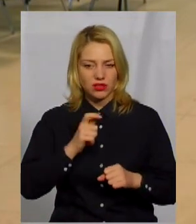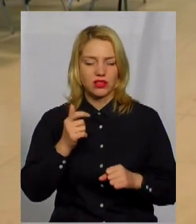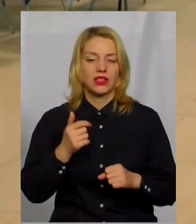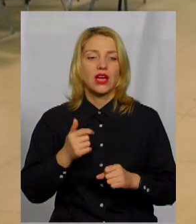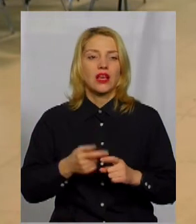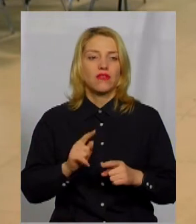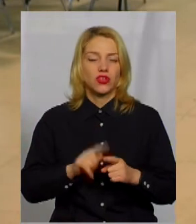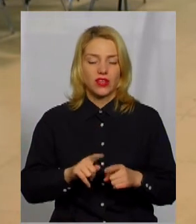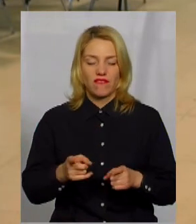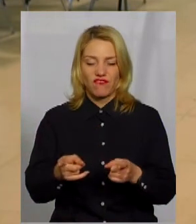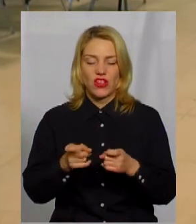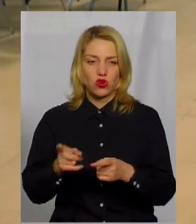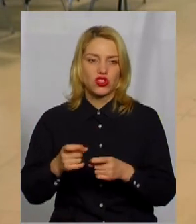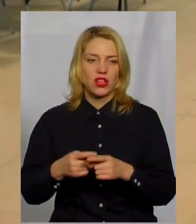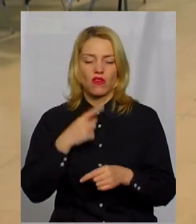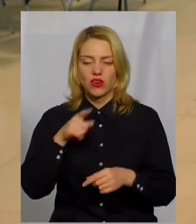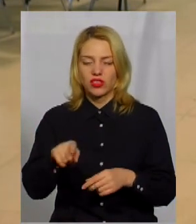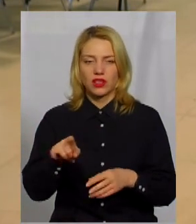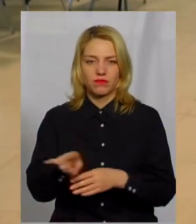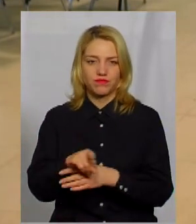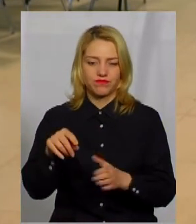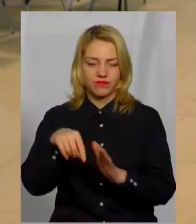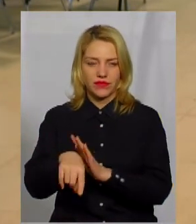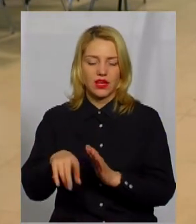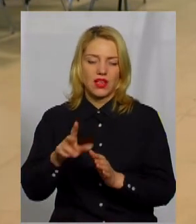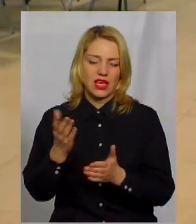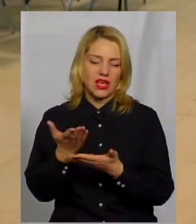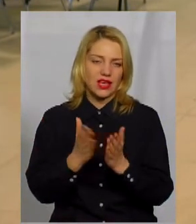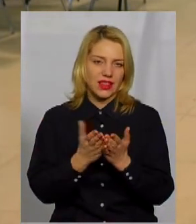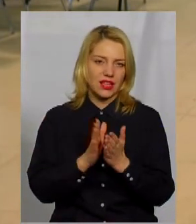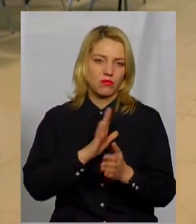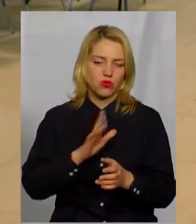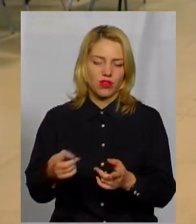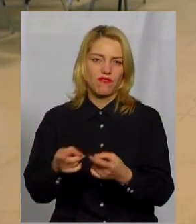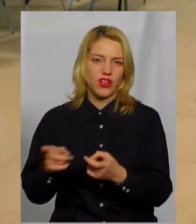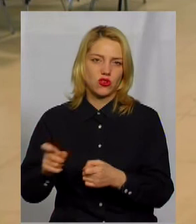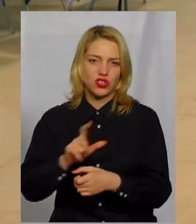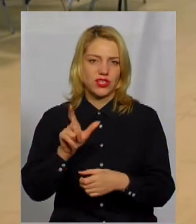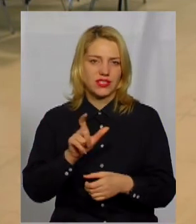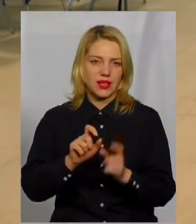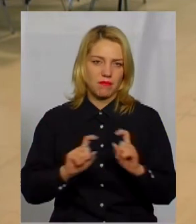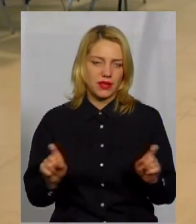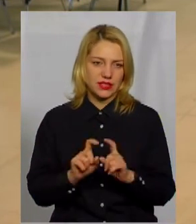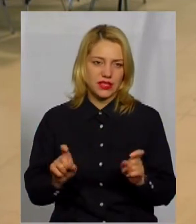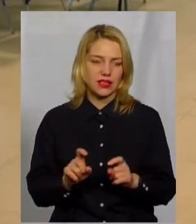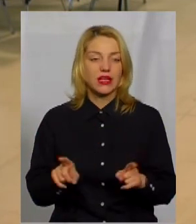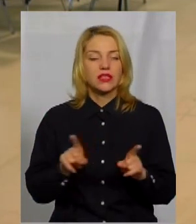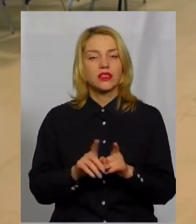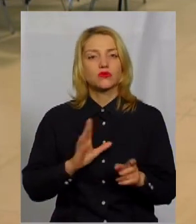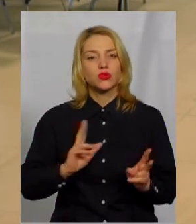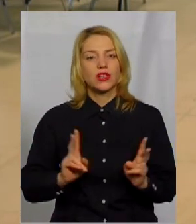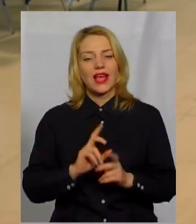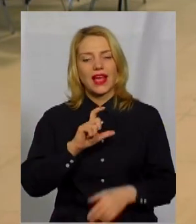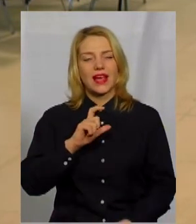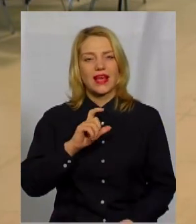доводили, що там викрилені факти неправдиві, і ці книги були вилучені з книгарень. Також ми навіть зустрічалися, це був естонець,